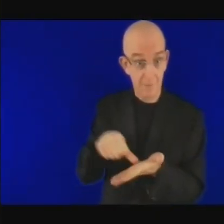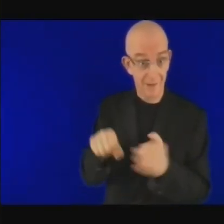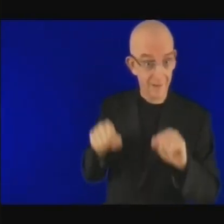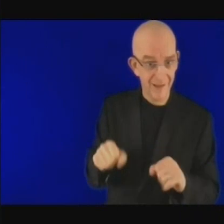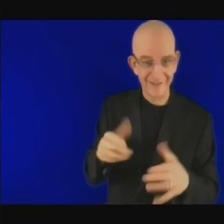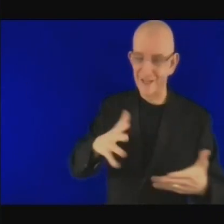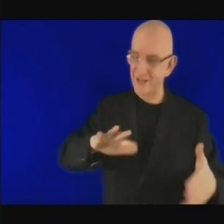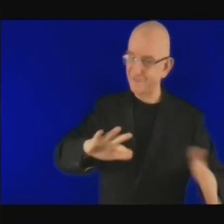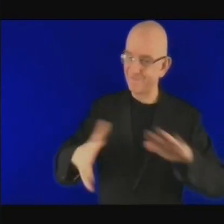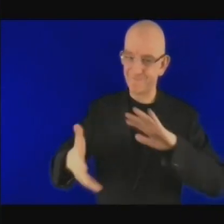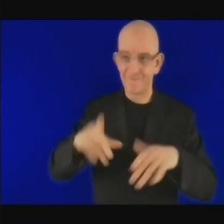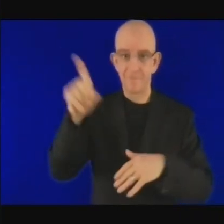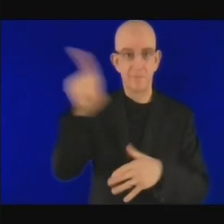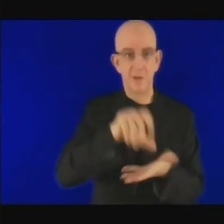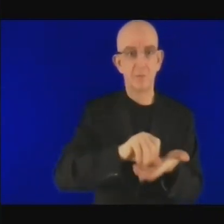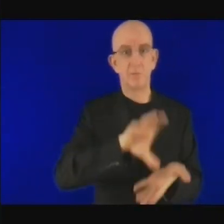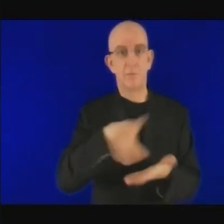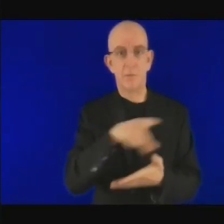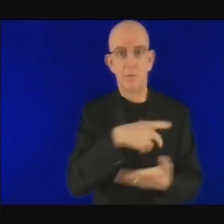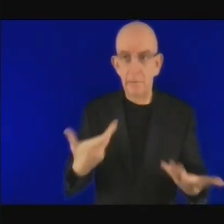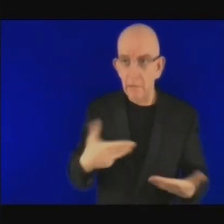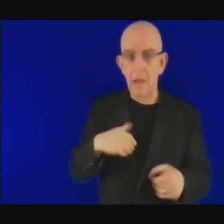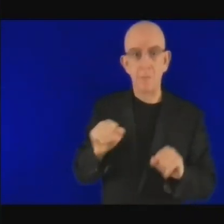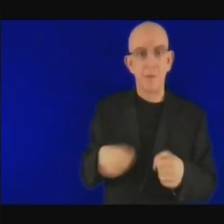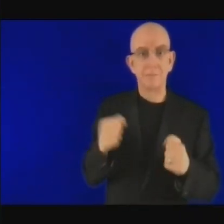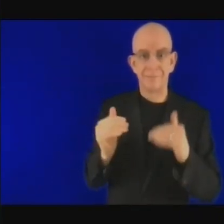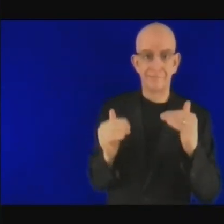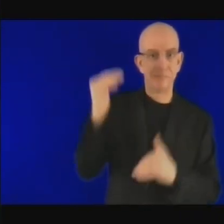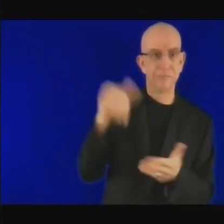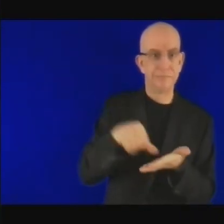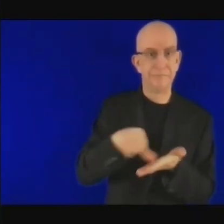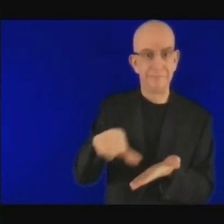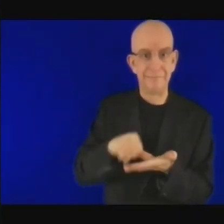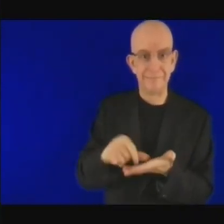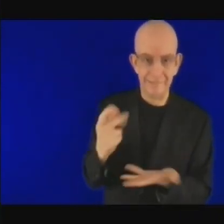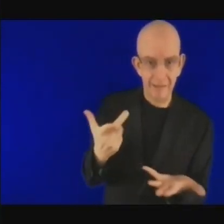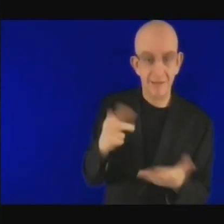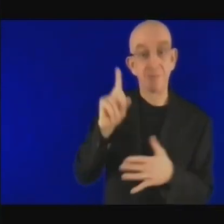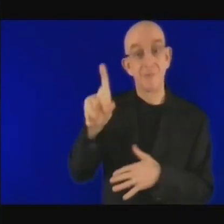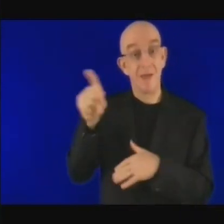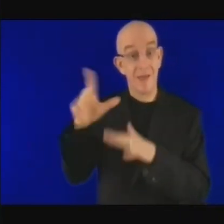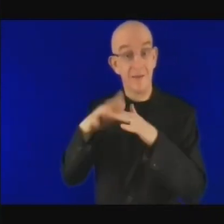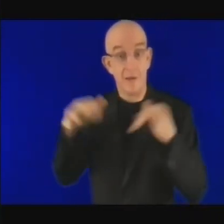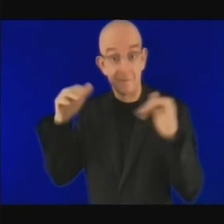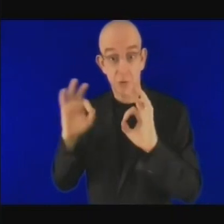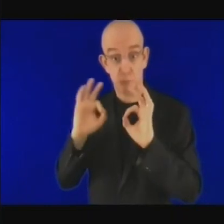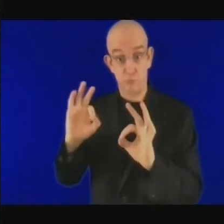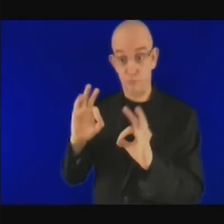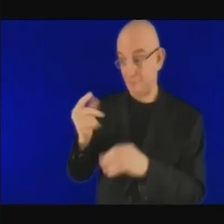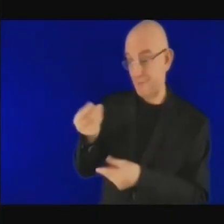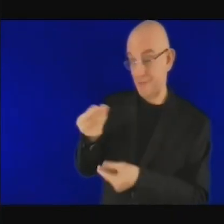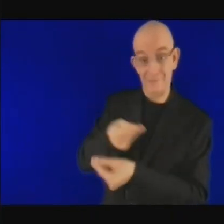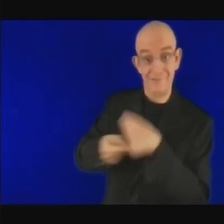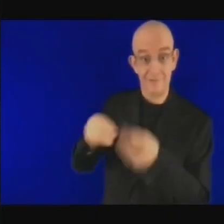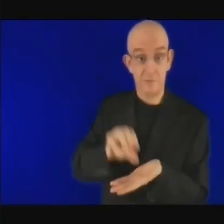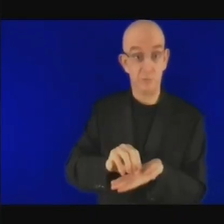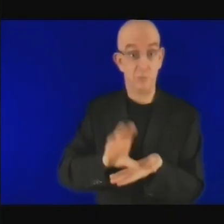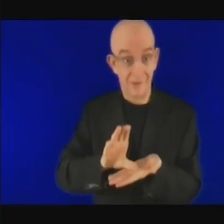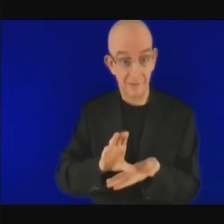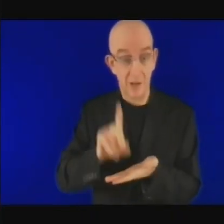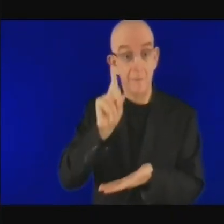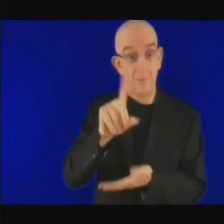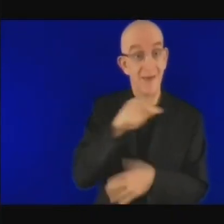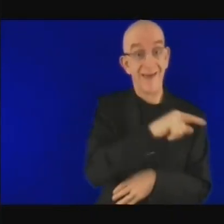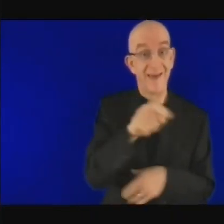établir un bon prix pour le marché énergétique, la majorité des clients ne sont pas toujours en mesure de payer les